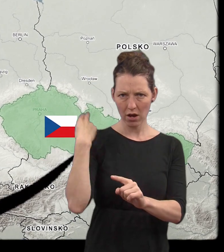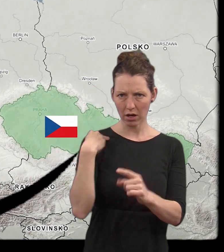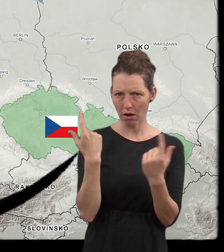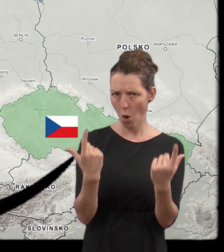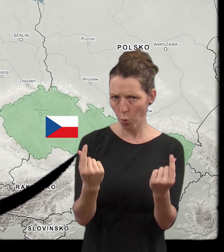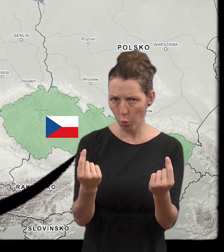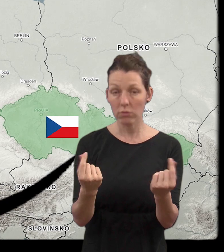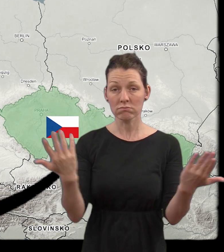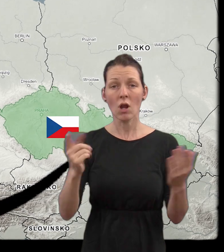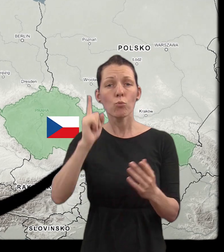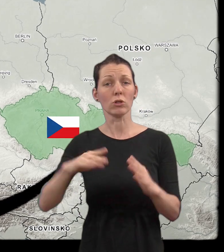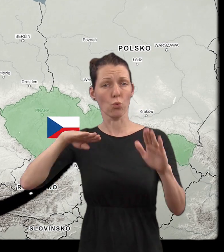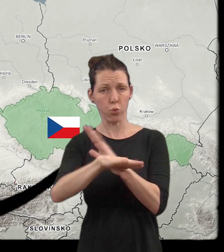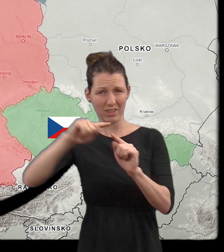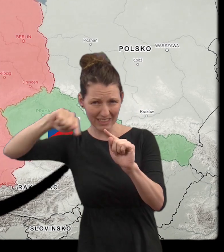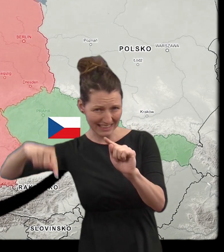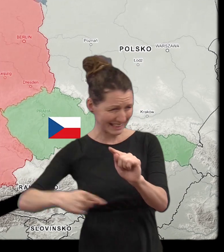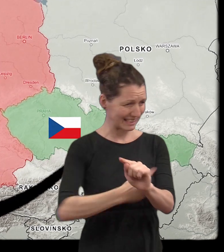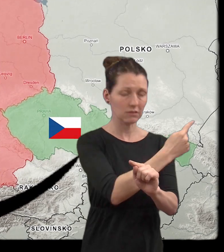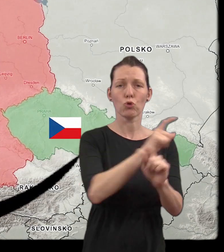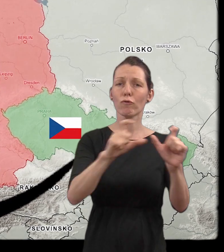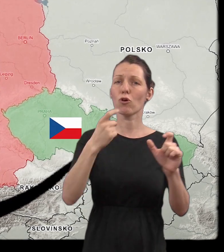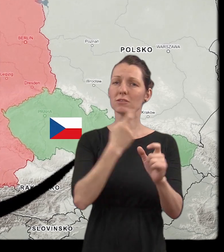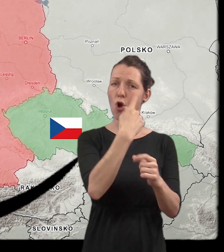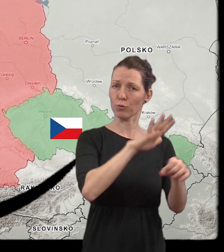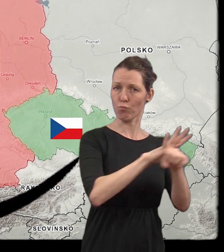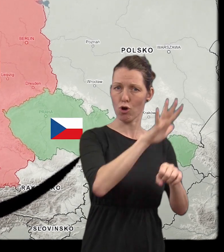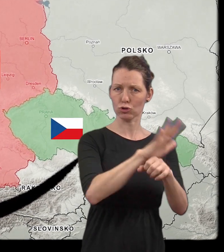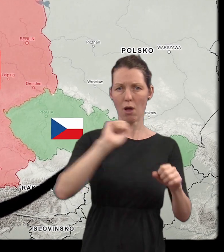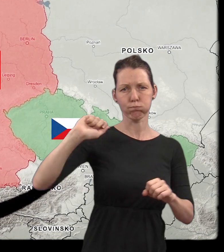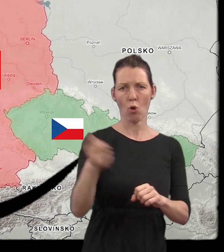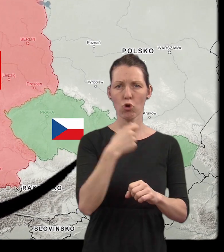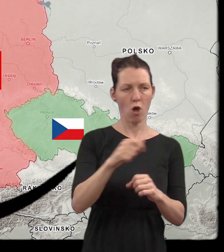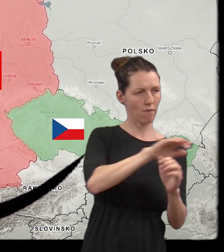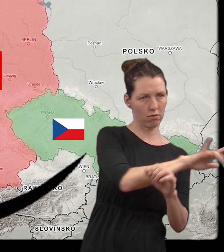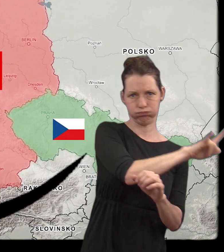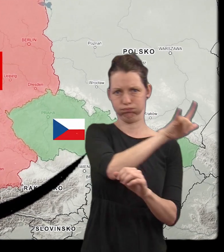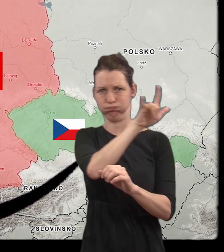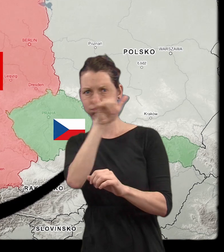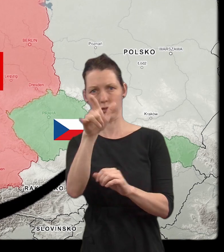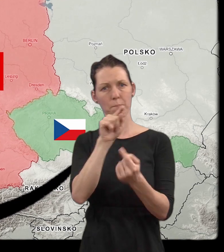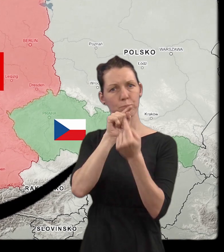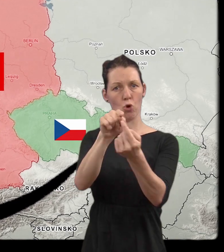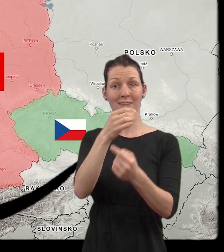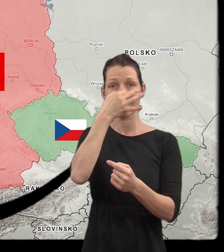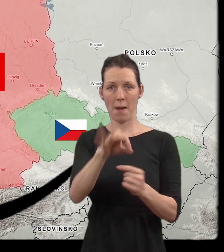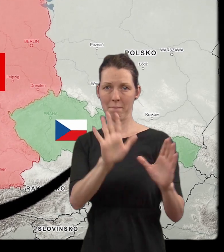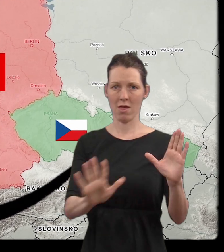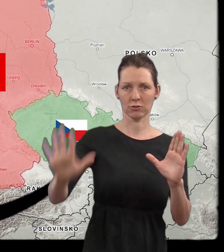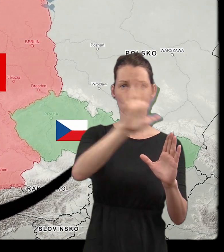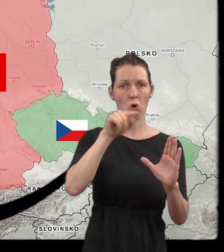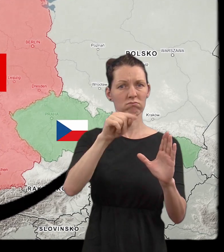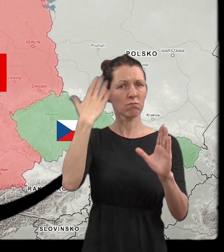chtěli otevřeně bojovat proti nacistickému Německu za druhé světové války, tak tady přímo na našem území otevřeně